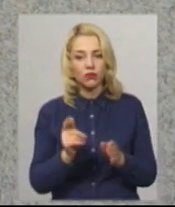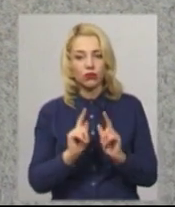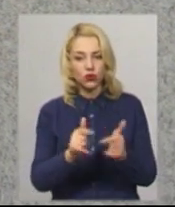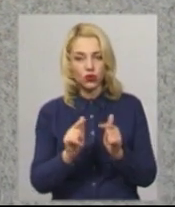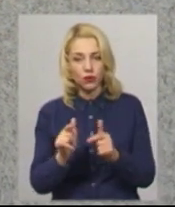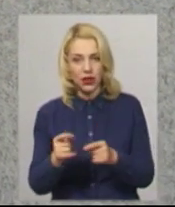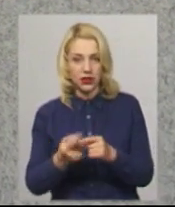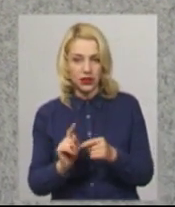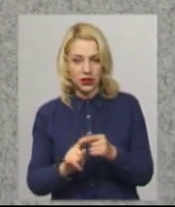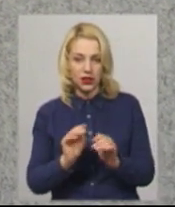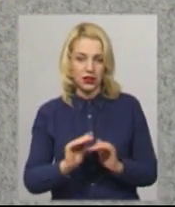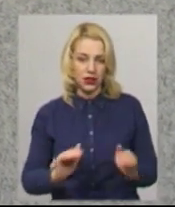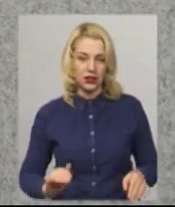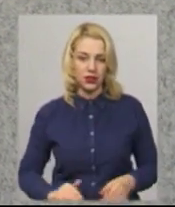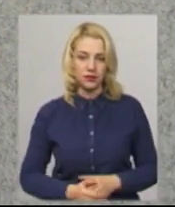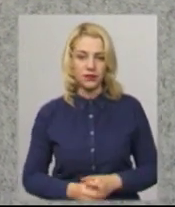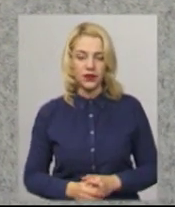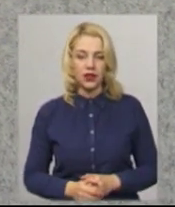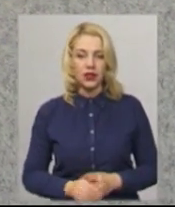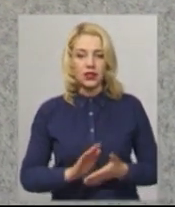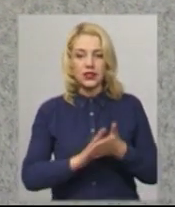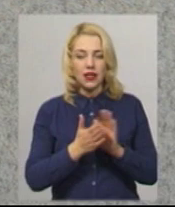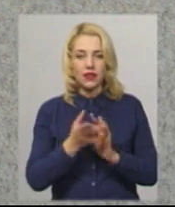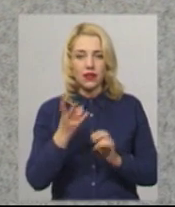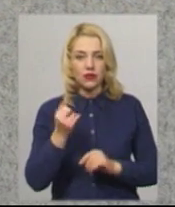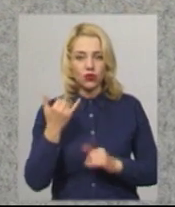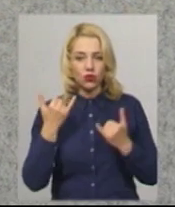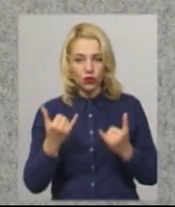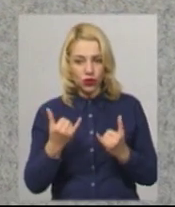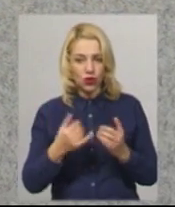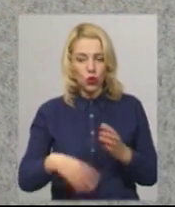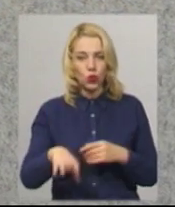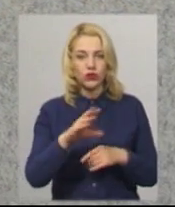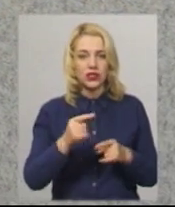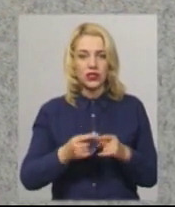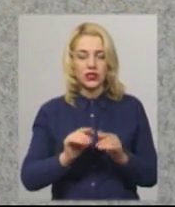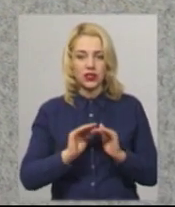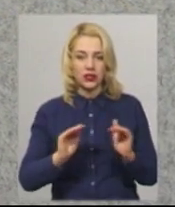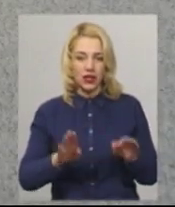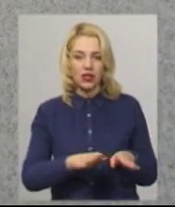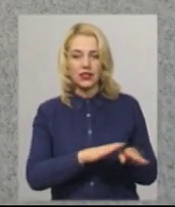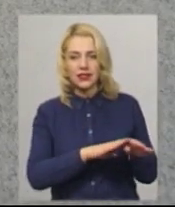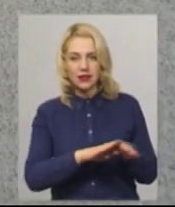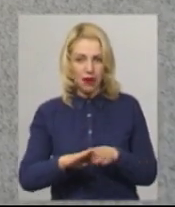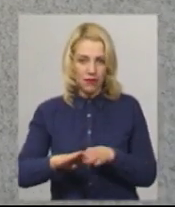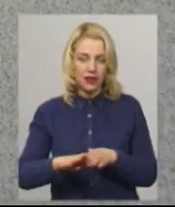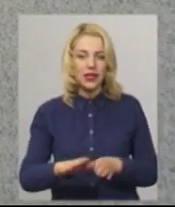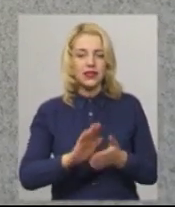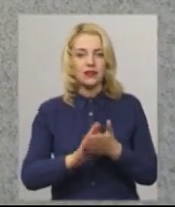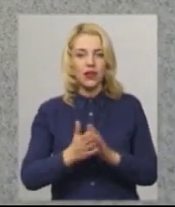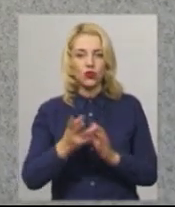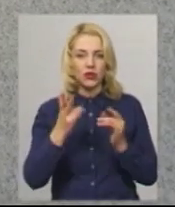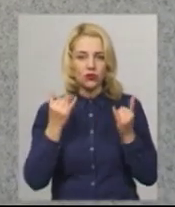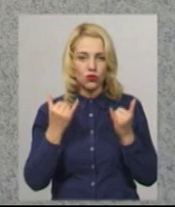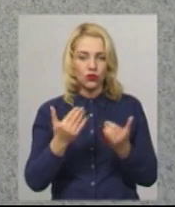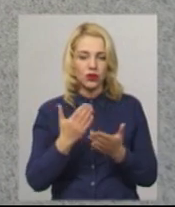ці діти. Стан на сьогодні у всіх цих дітей стабільний. Станом на сьогодні ми